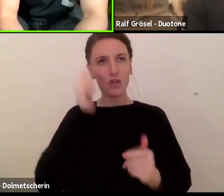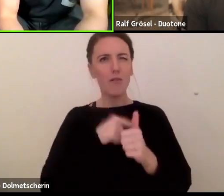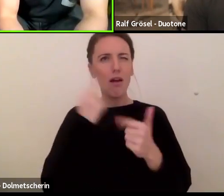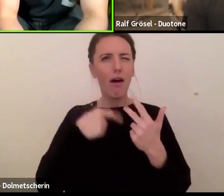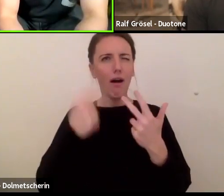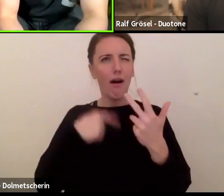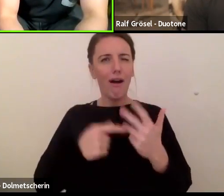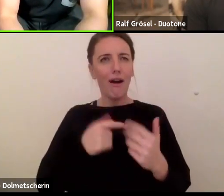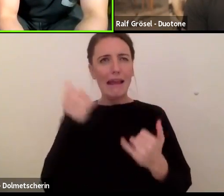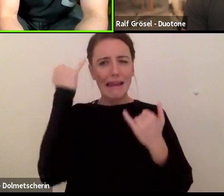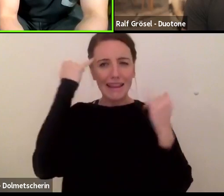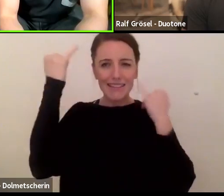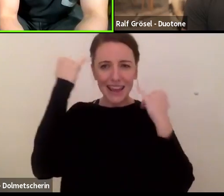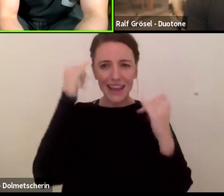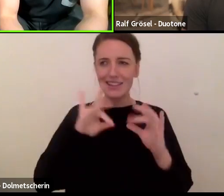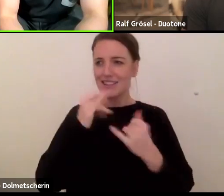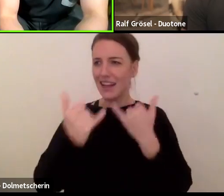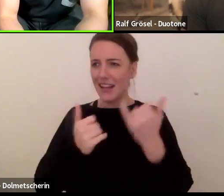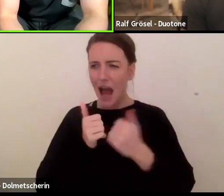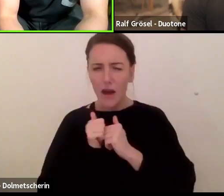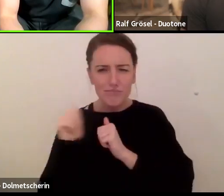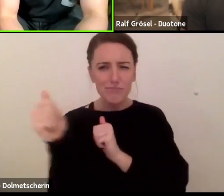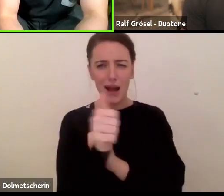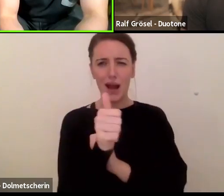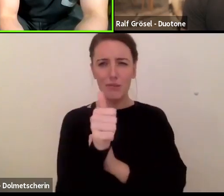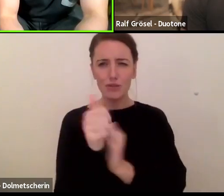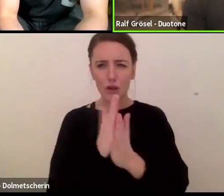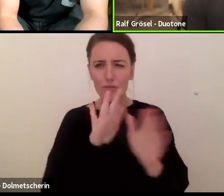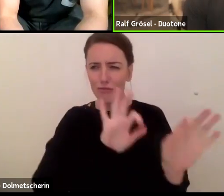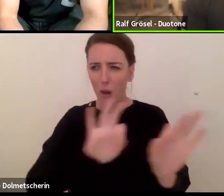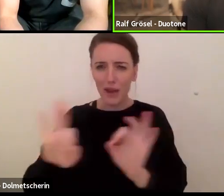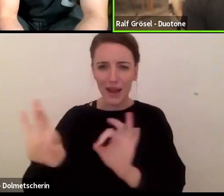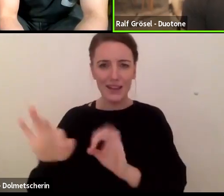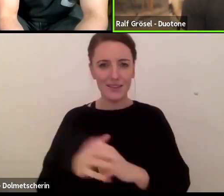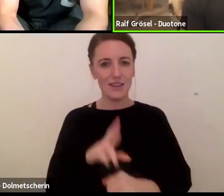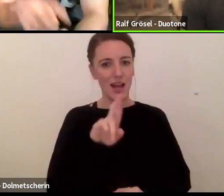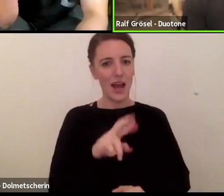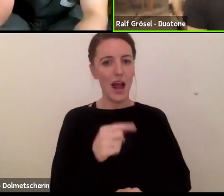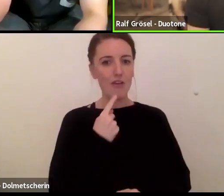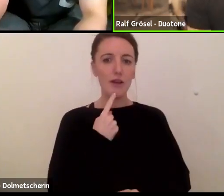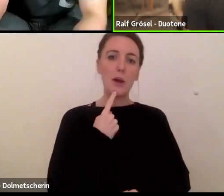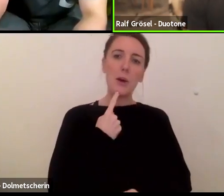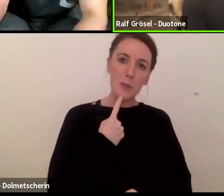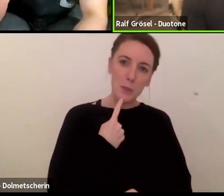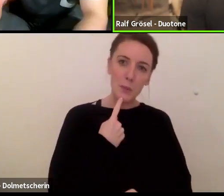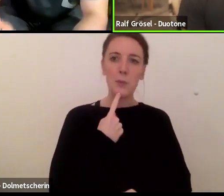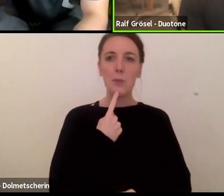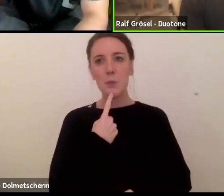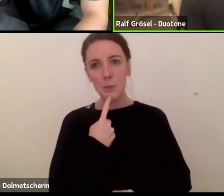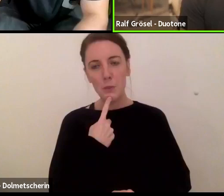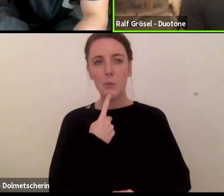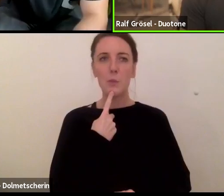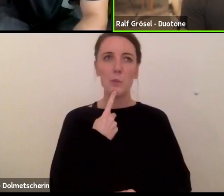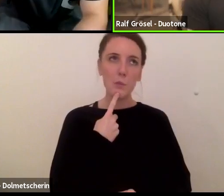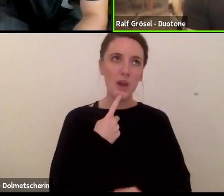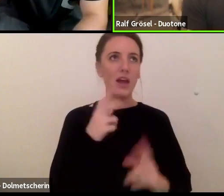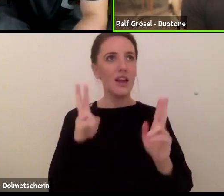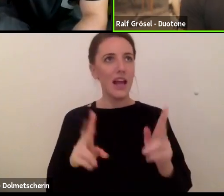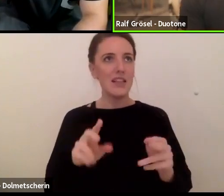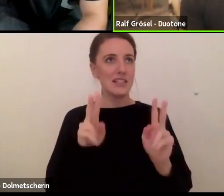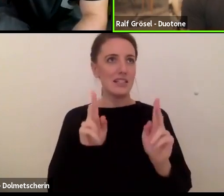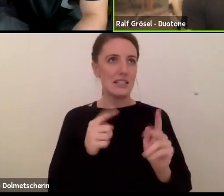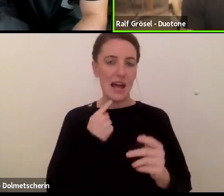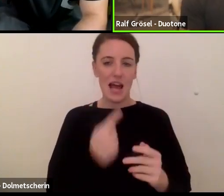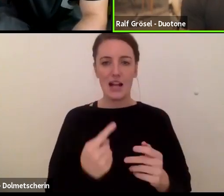noch was im Hinterkammerzimmer? Also ich sage mal so, es gibt immer